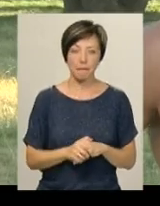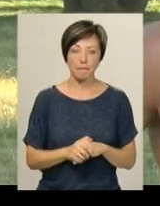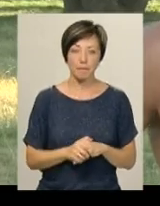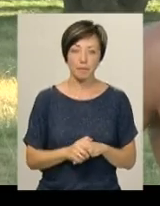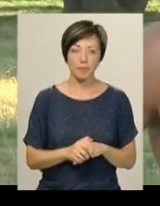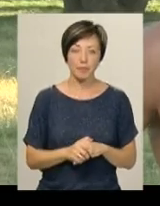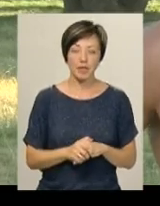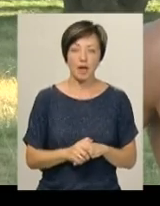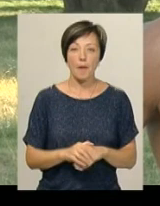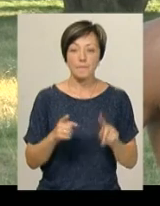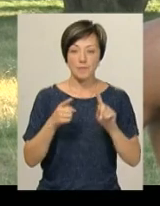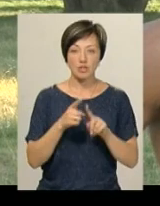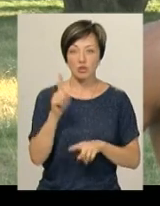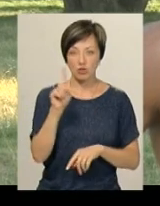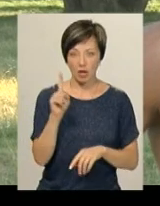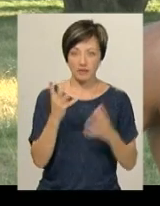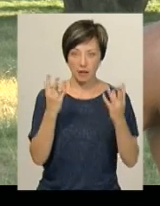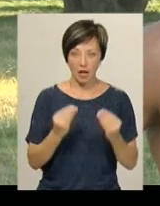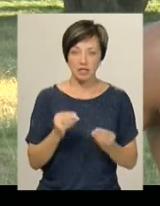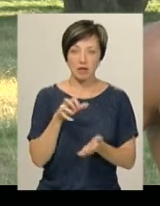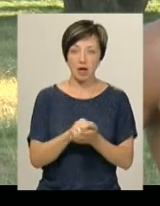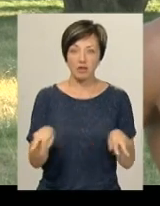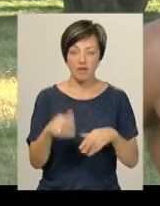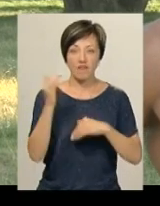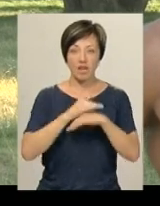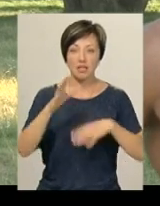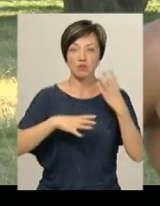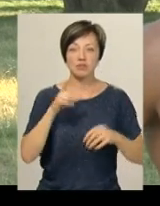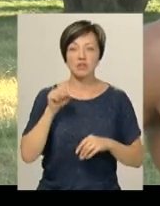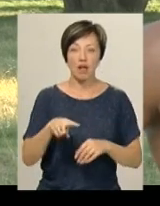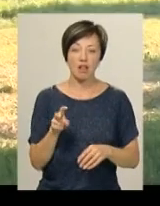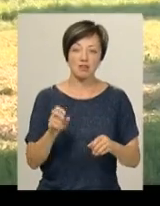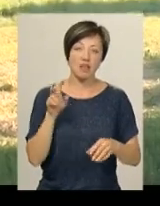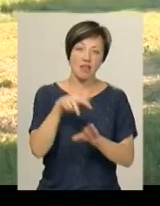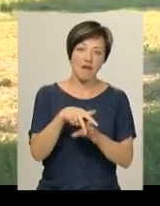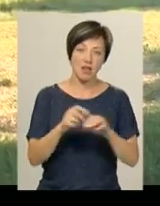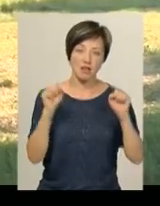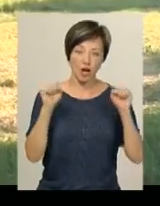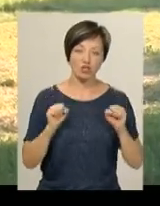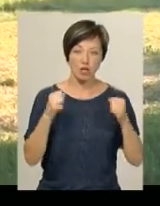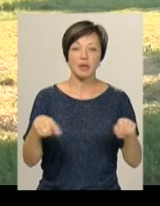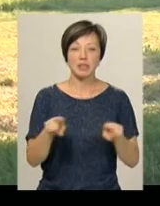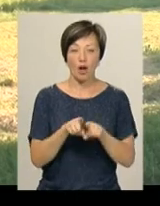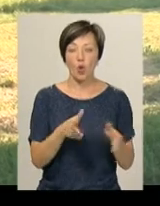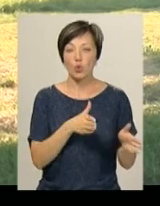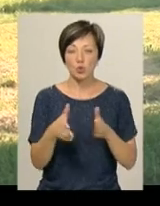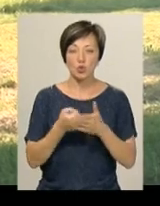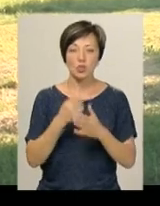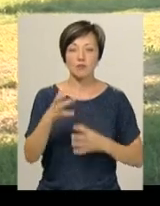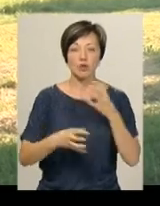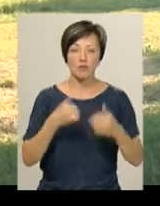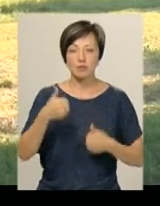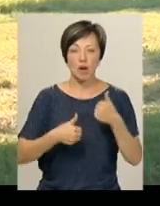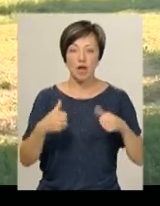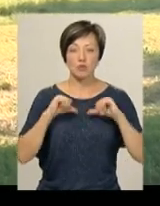займаюся хореографією. Ввечері тренуюся в залі з навантаженнями. Так Руслан Сідлецький готується до світових